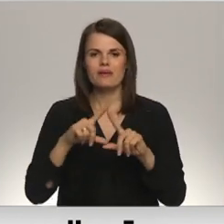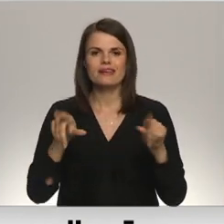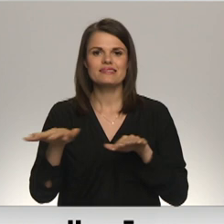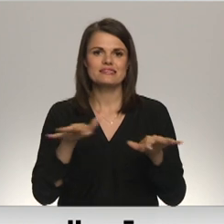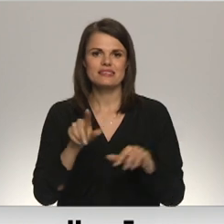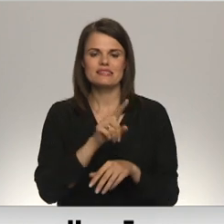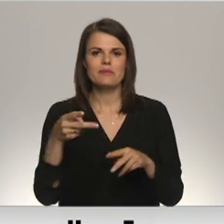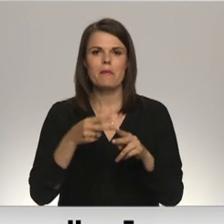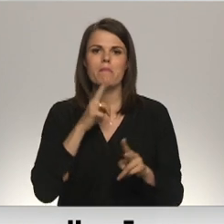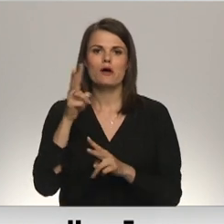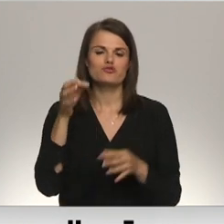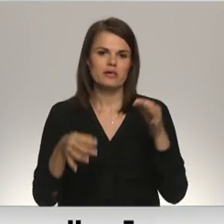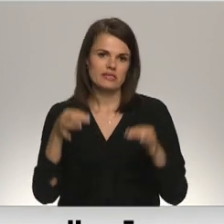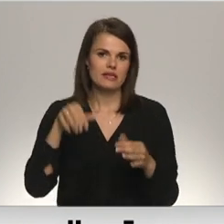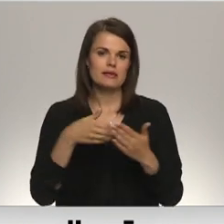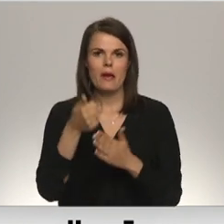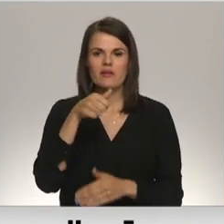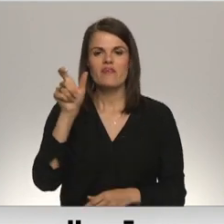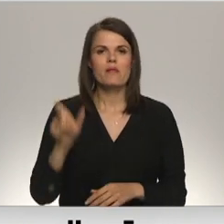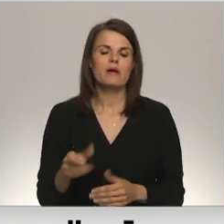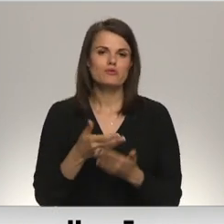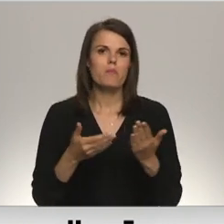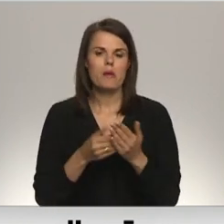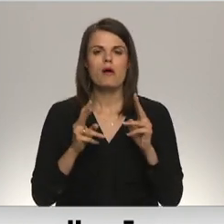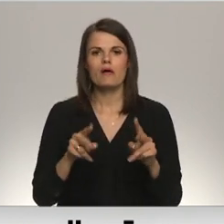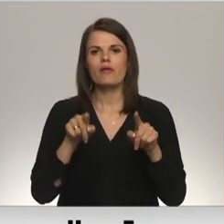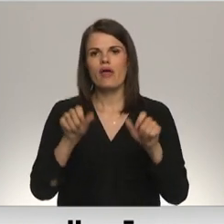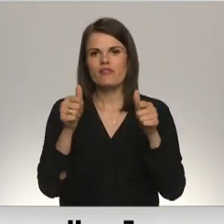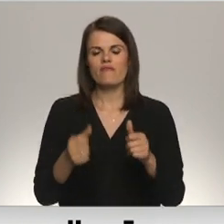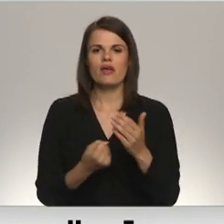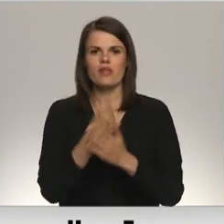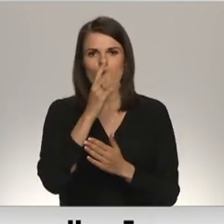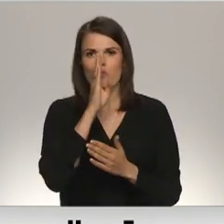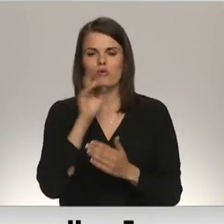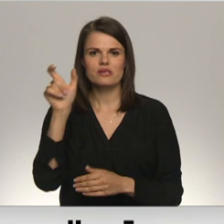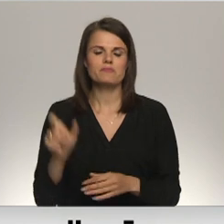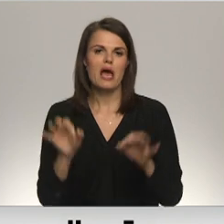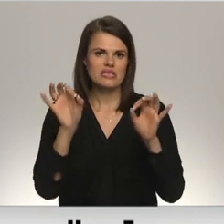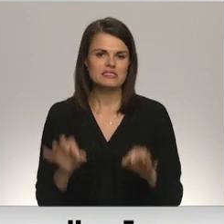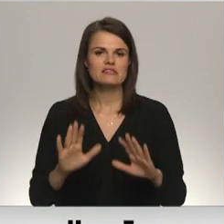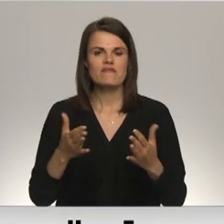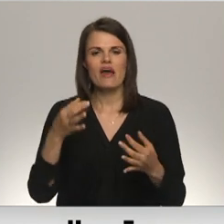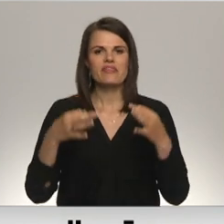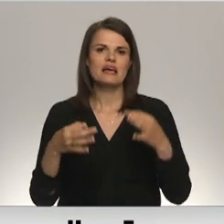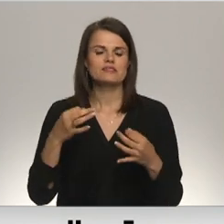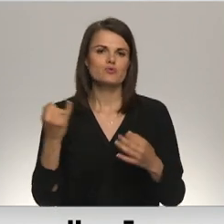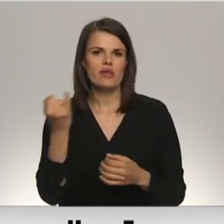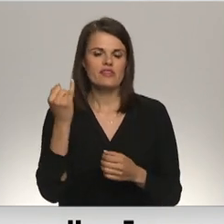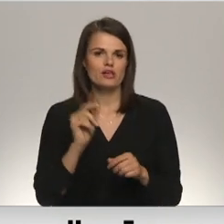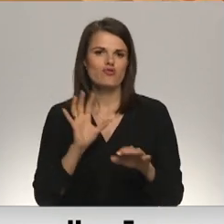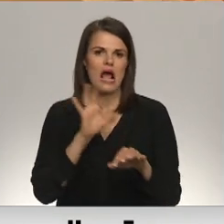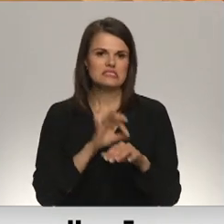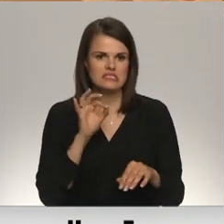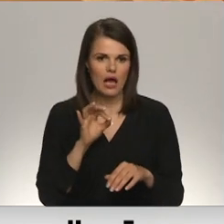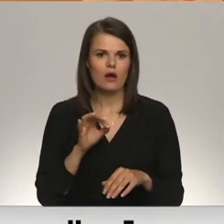rīcība ir pārsūdzama tiesā. Ja privāta persona pamato, ka tādējā atdai radīts būtisks personas tiesību vai tiesisko interešais skārums.